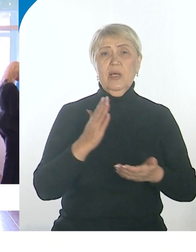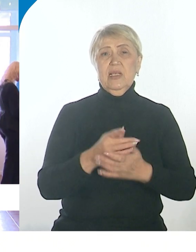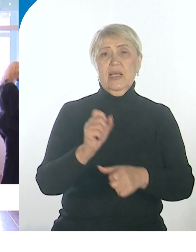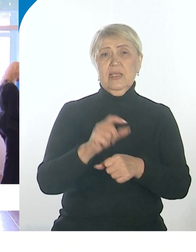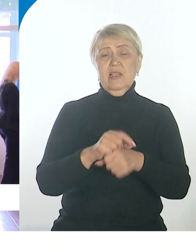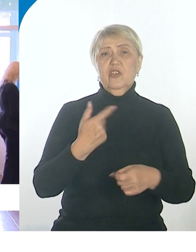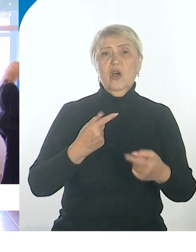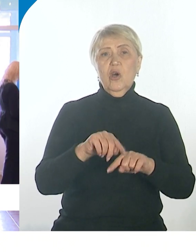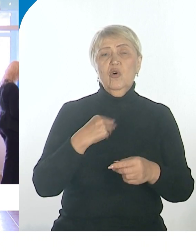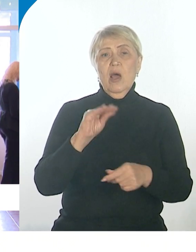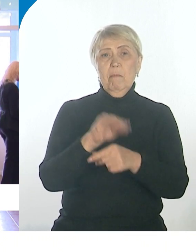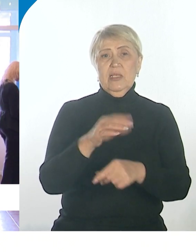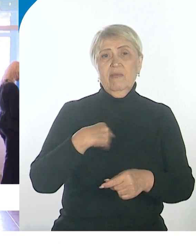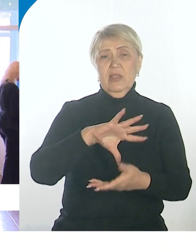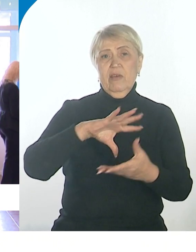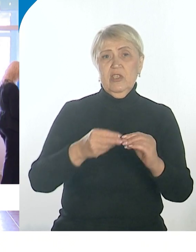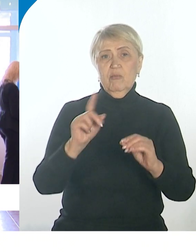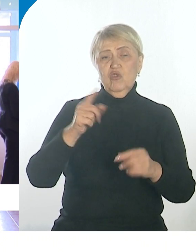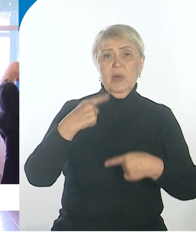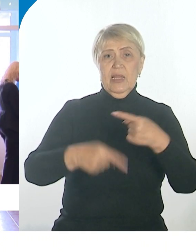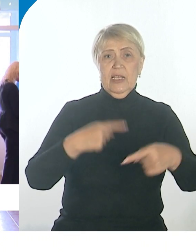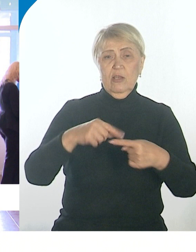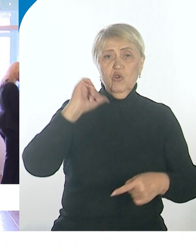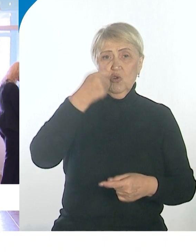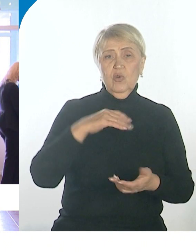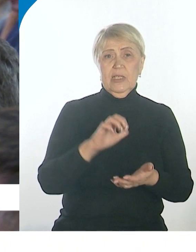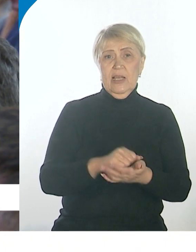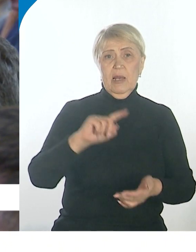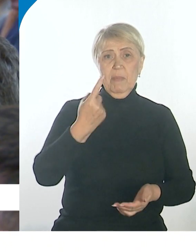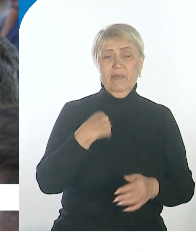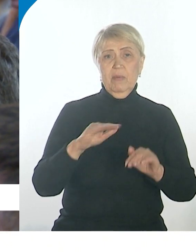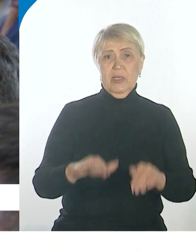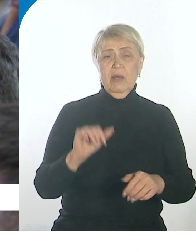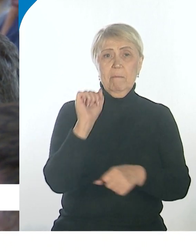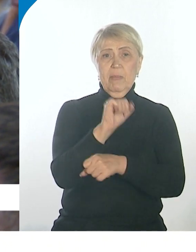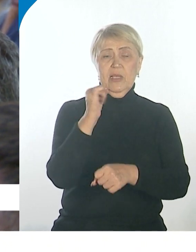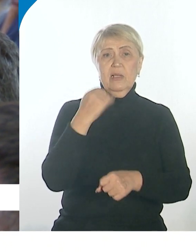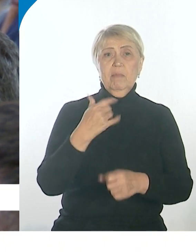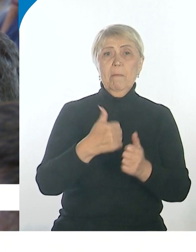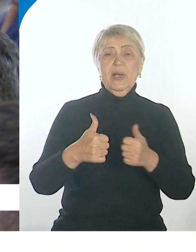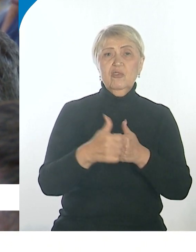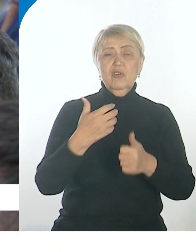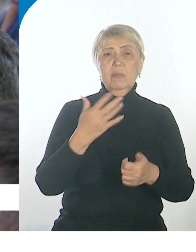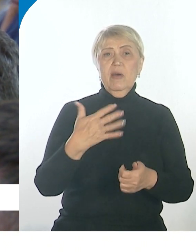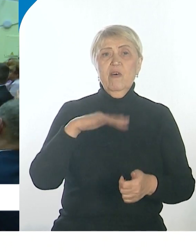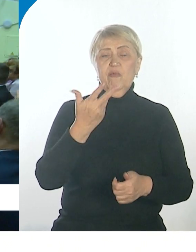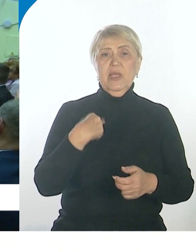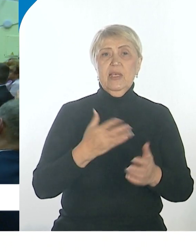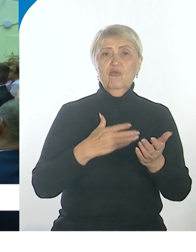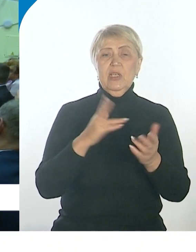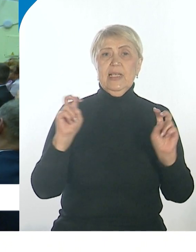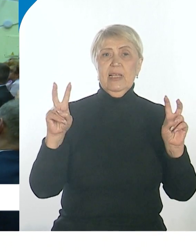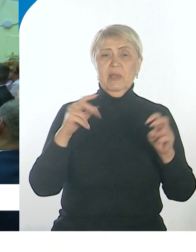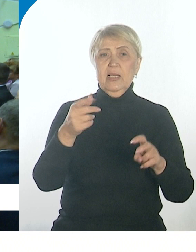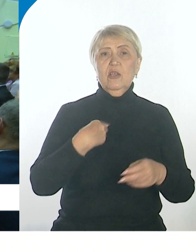поставлены всем, чтобы мы на следующий год вышли, заняли первые места. Победителям и призерам в пяти номинациях регионального этапа конкурса